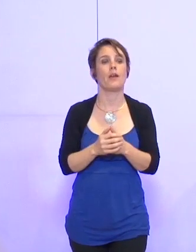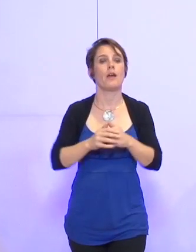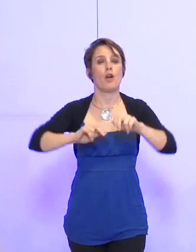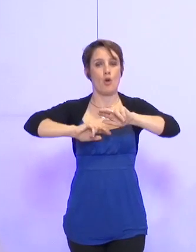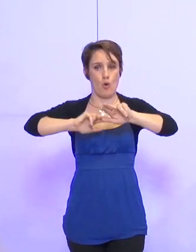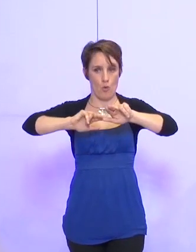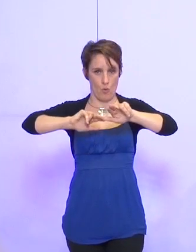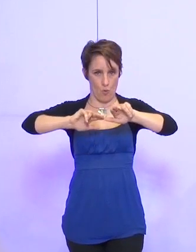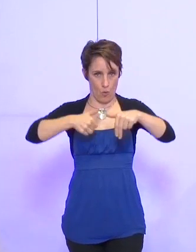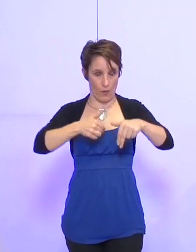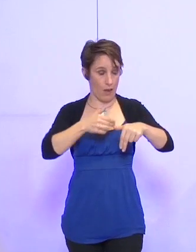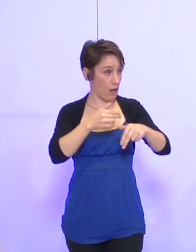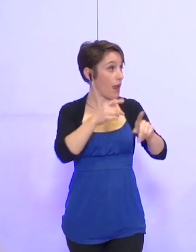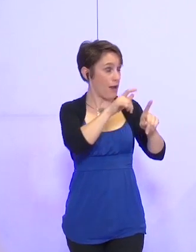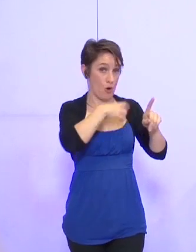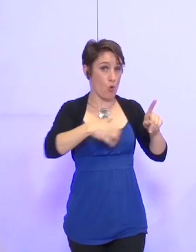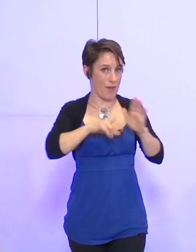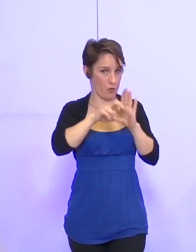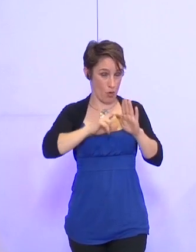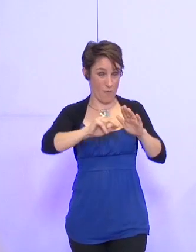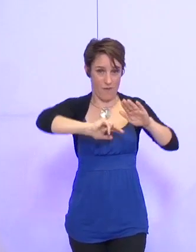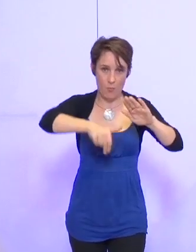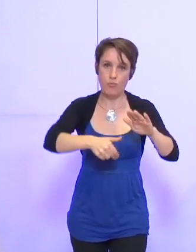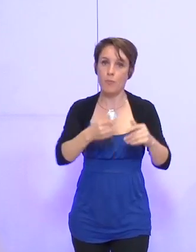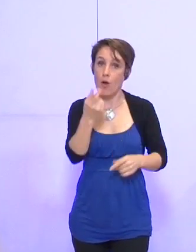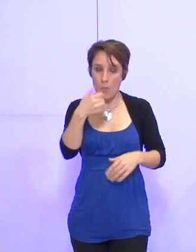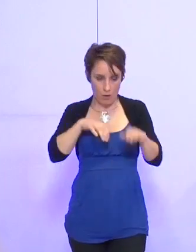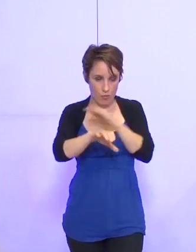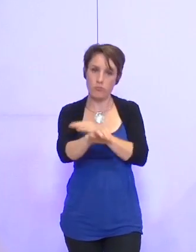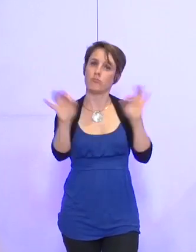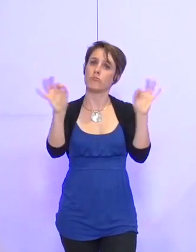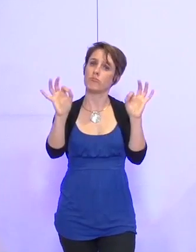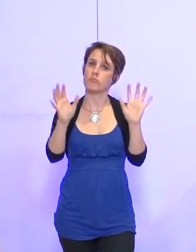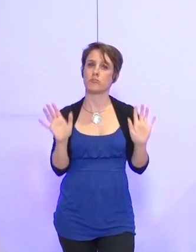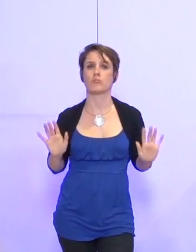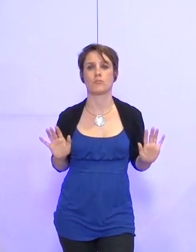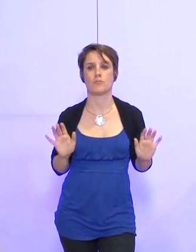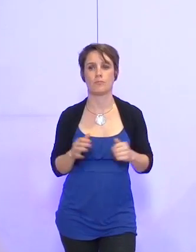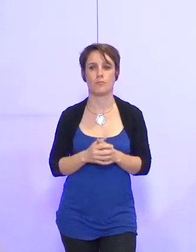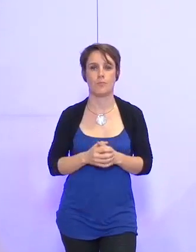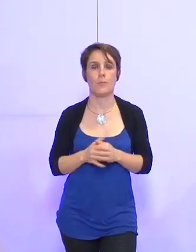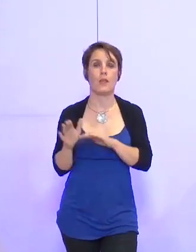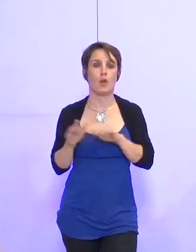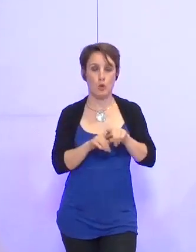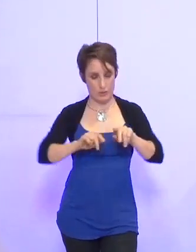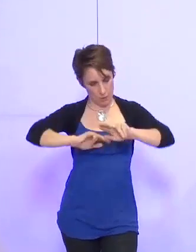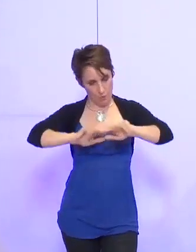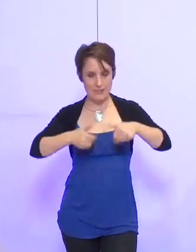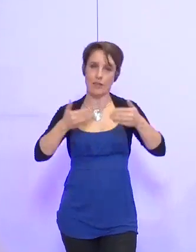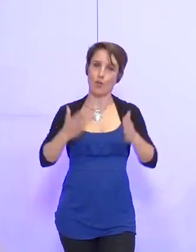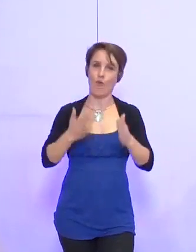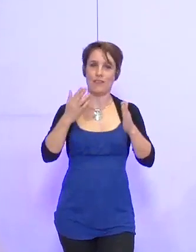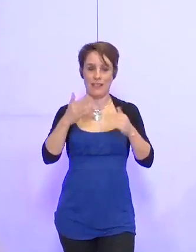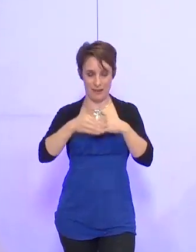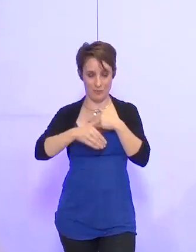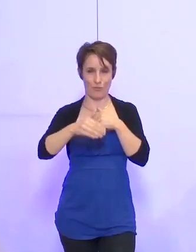contrat par le maire de Grenoble n'entraîne pas d'engagement financier de la part de la ville de Grenoble. Enfin, la signature officielle de ce contrat